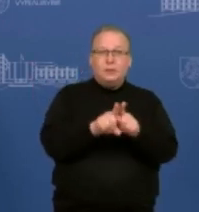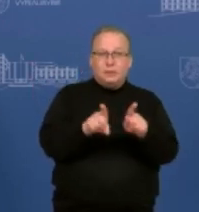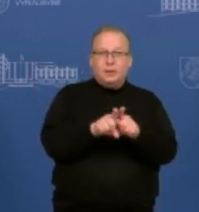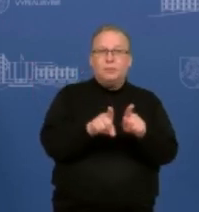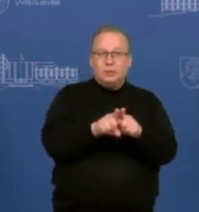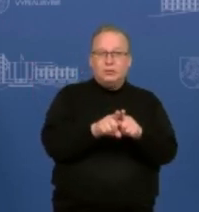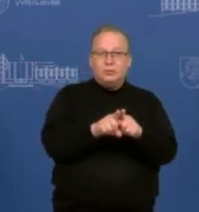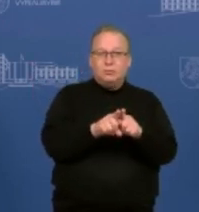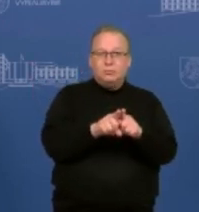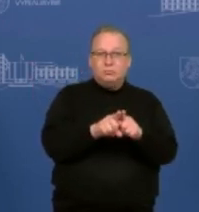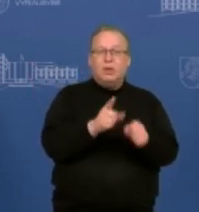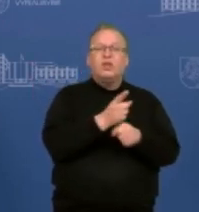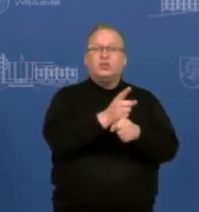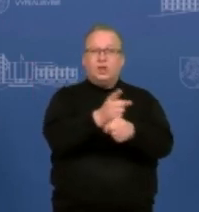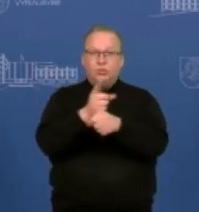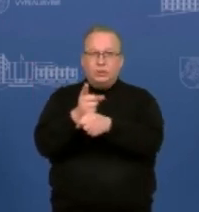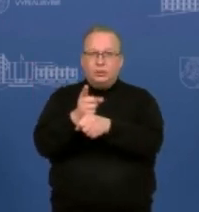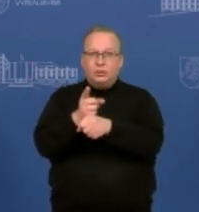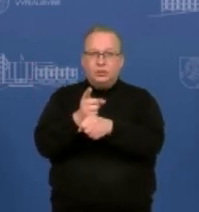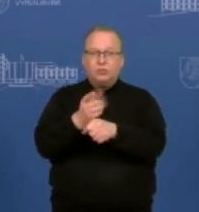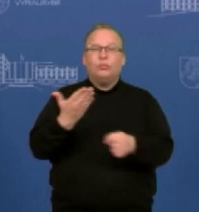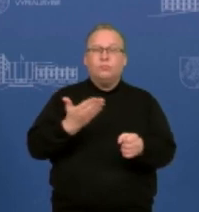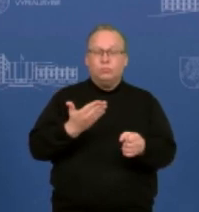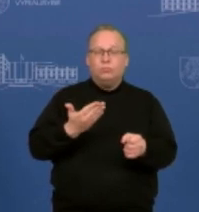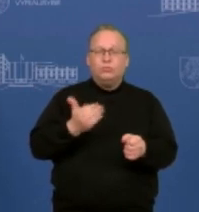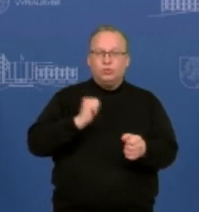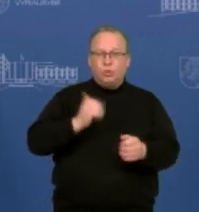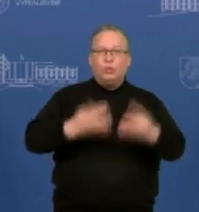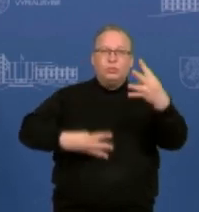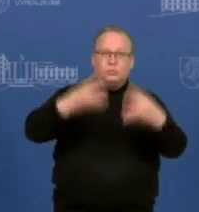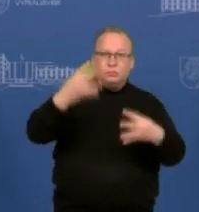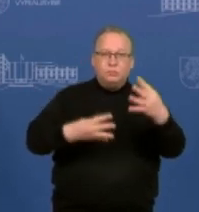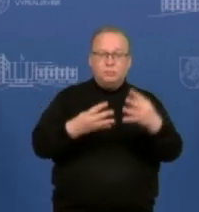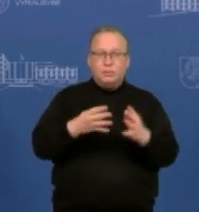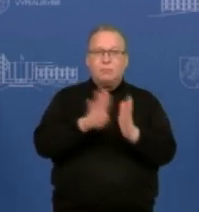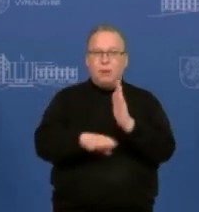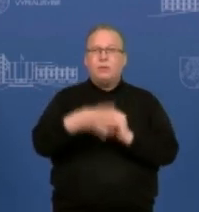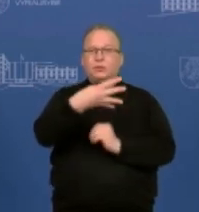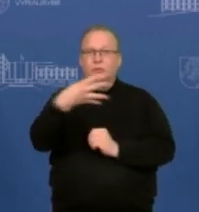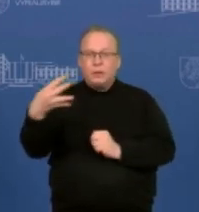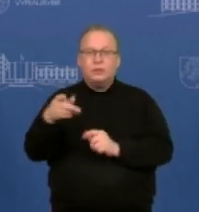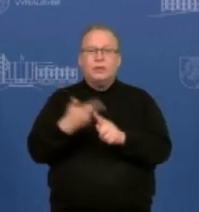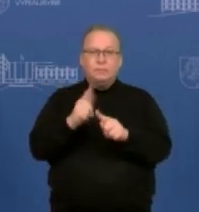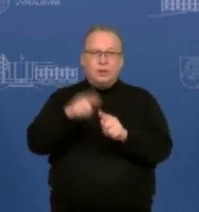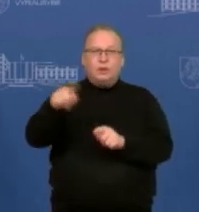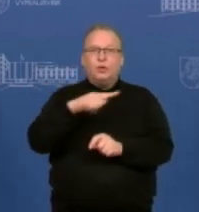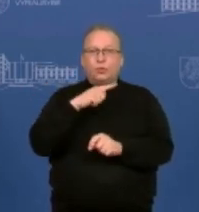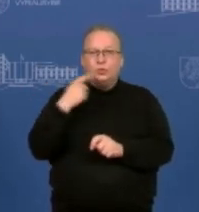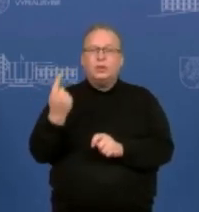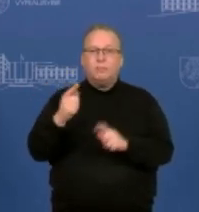taikinius agresorius taiga laikysis savo duoto žodžio. Rusija sulaužia viską,